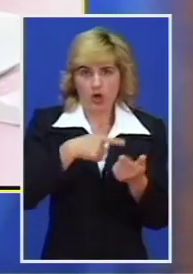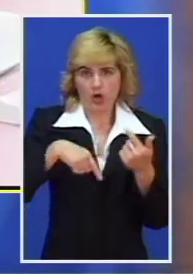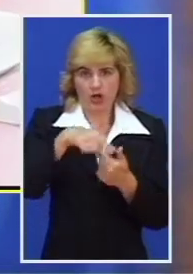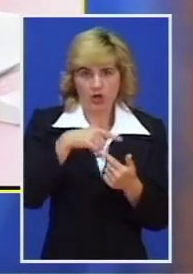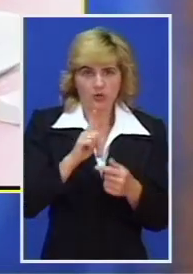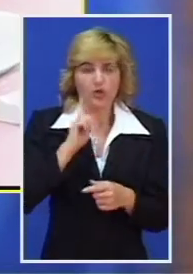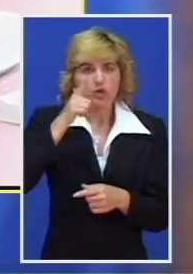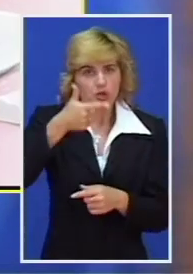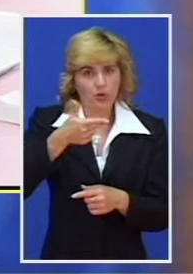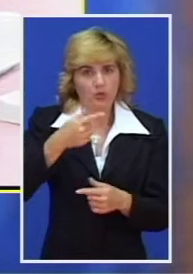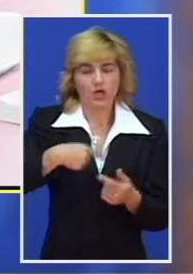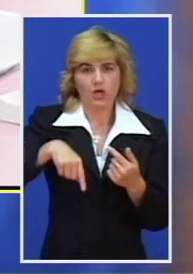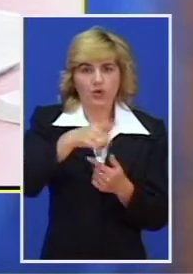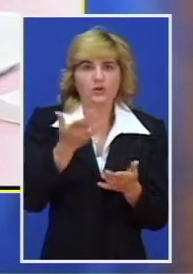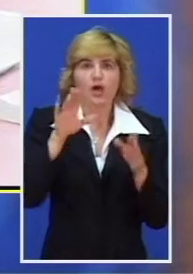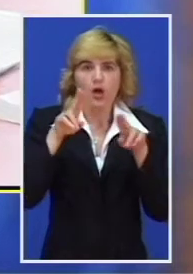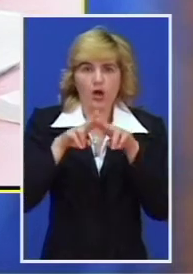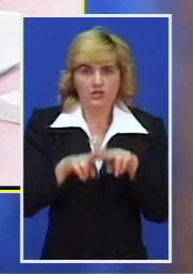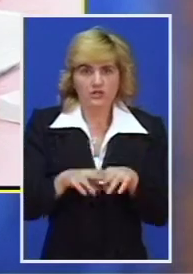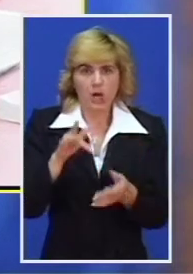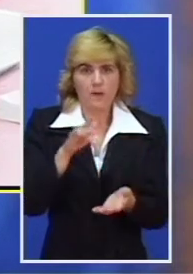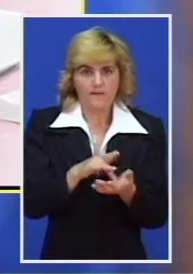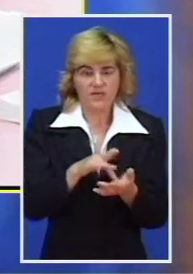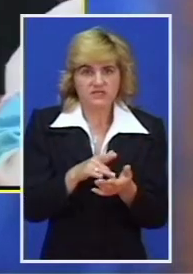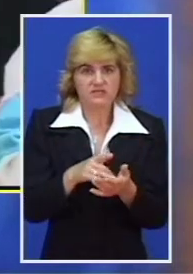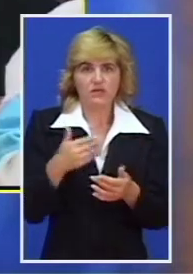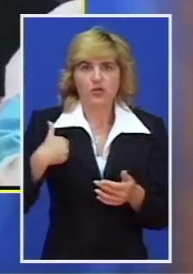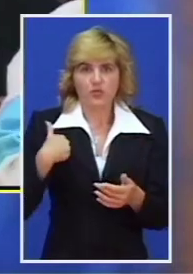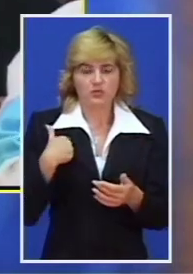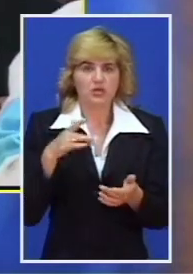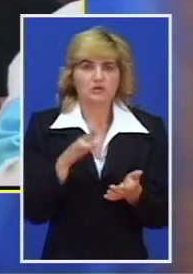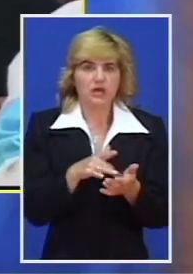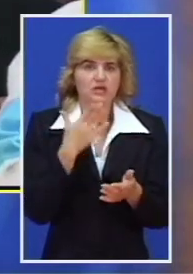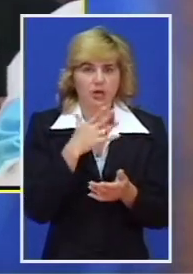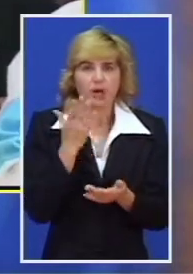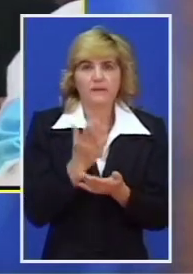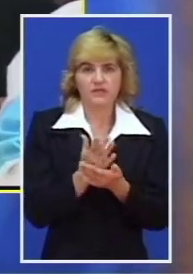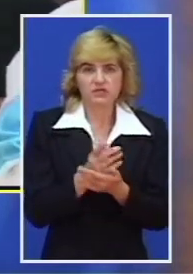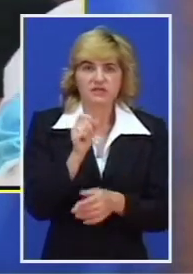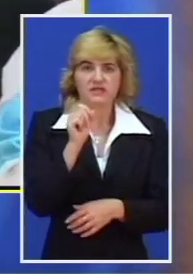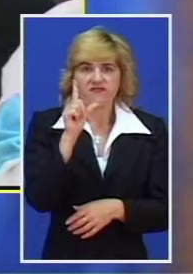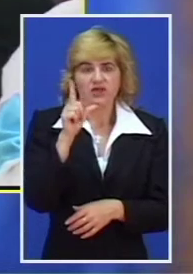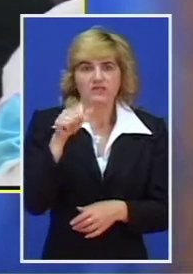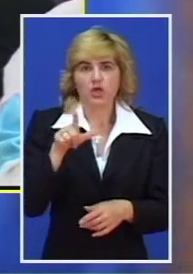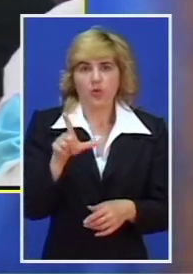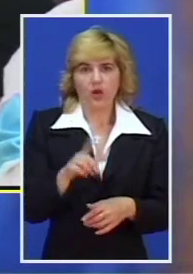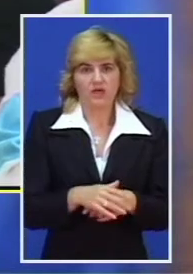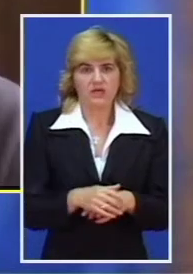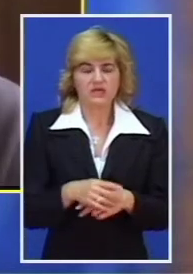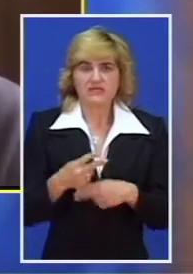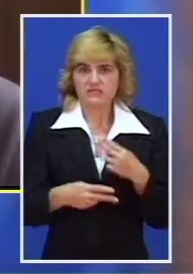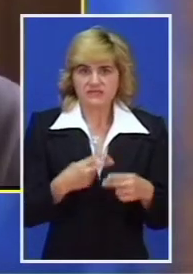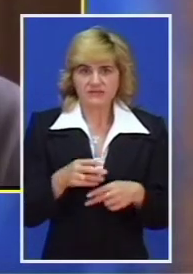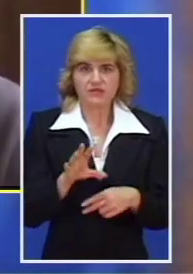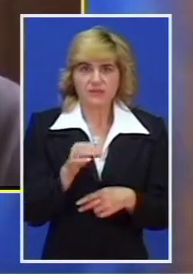upisni krug u školama u kojima je ostalo mesta prema kalendaru upisa učenika u srednje škole obavit će se 12. jula. Kvalifikacijni ispit